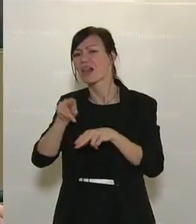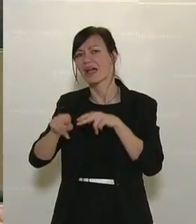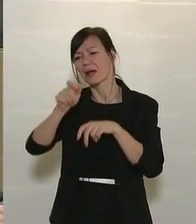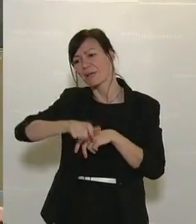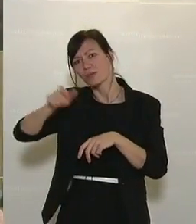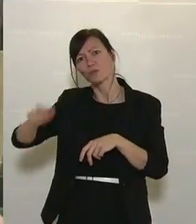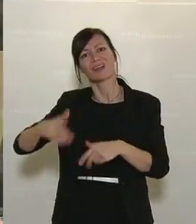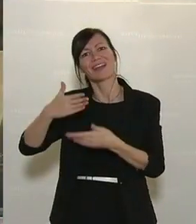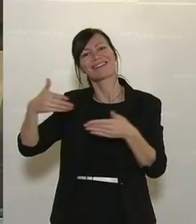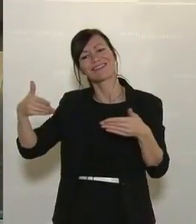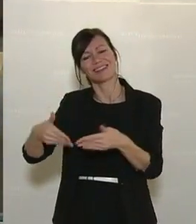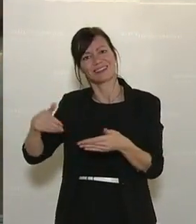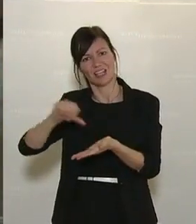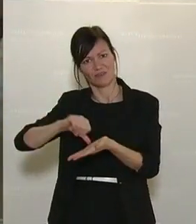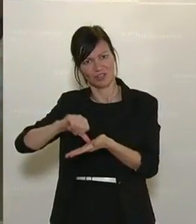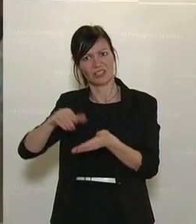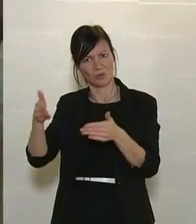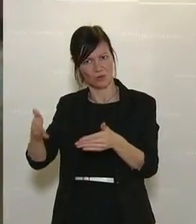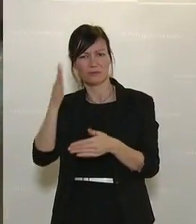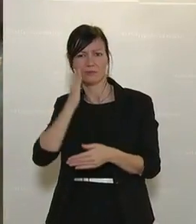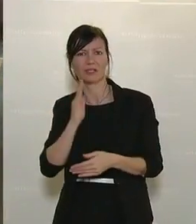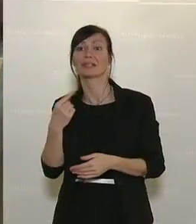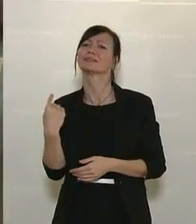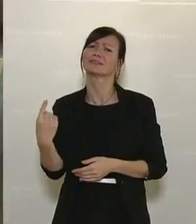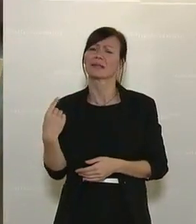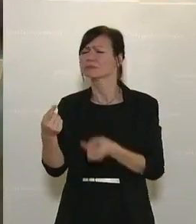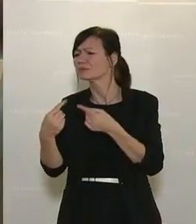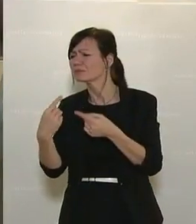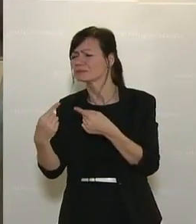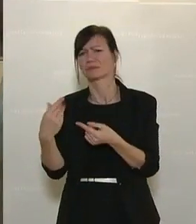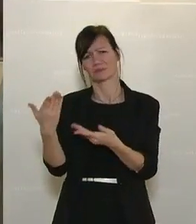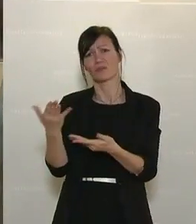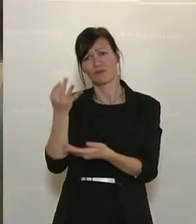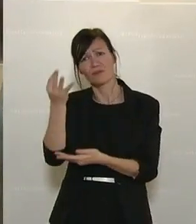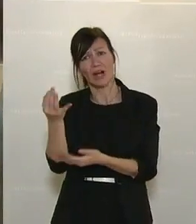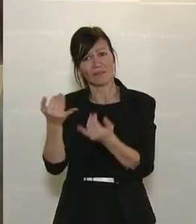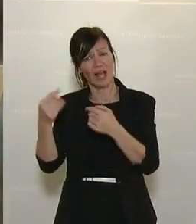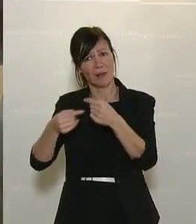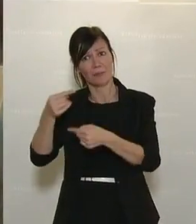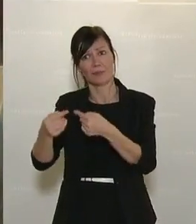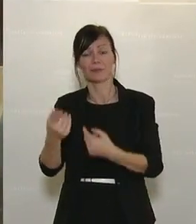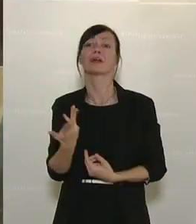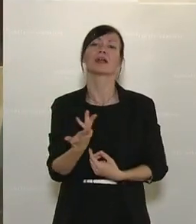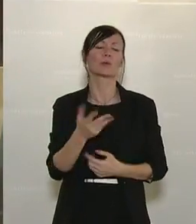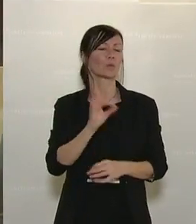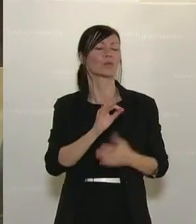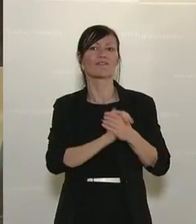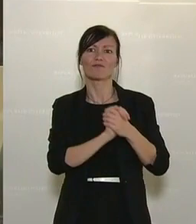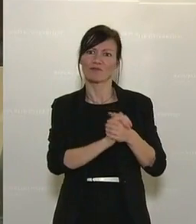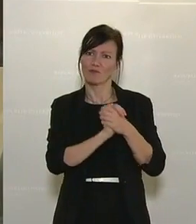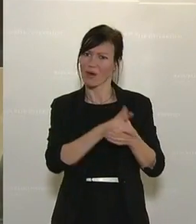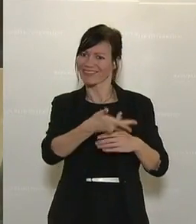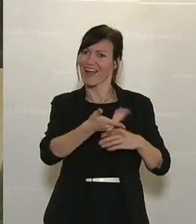Intensivstationen. Ich habe persönlich einen guten Freund, der ist Bürgermeister in einer kleinen Landgemeinde, der ist selber Pfleger auf einer